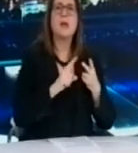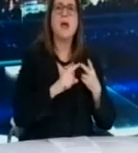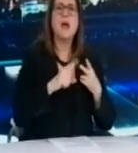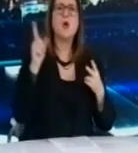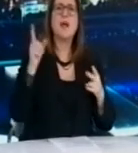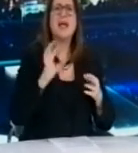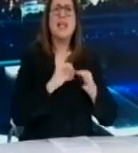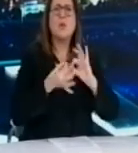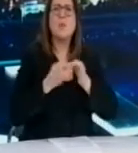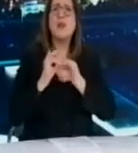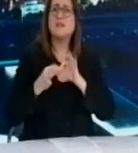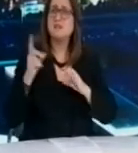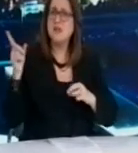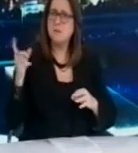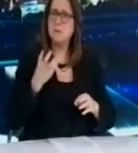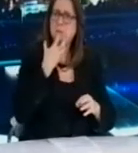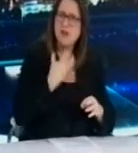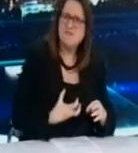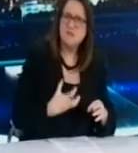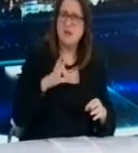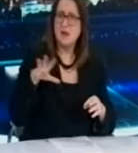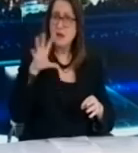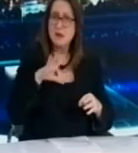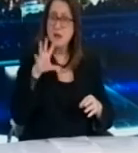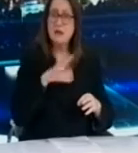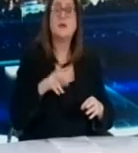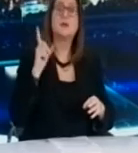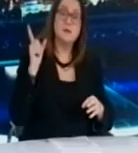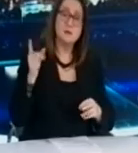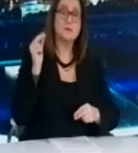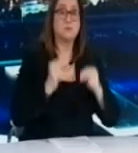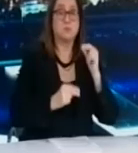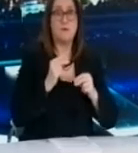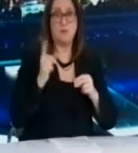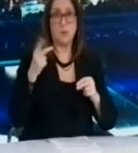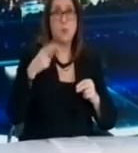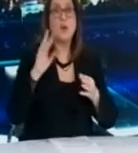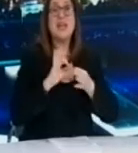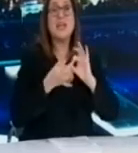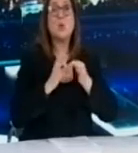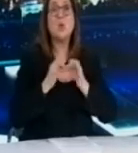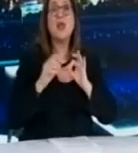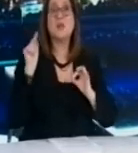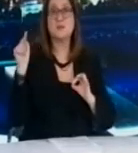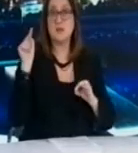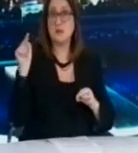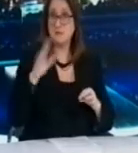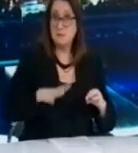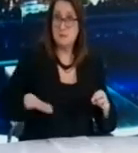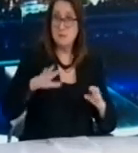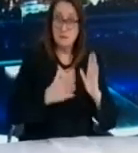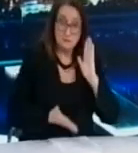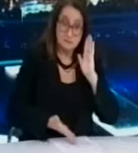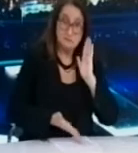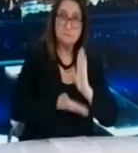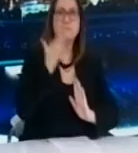όπου παρατηρείται αύξηση του επιδημιολογικού φορτίου. Ιδιαίτερη προσοχή απαιτείται στο Δήμο Ιγουμενίτσας όπου εντοπίζεται σημαντική αύξηση του υγικού φορτίου